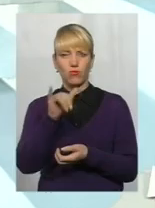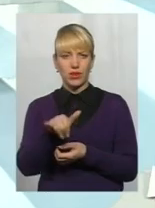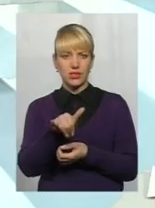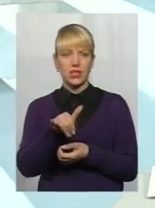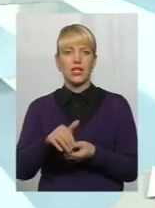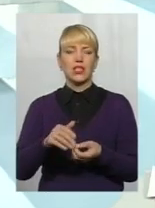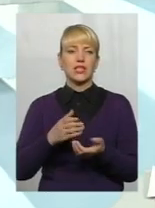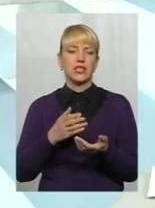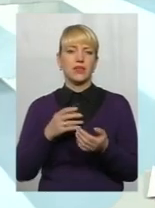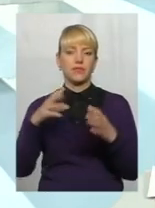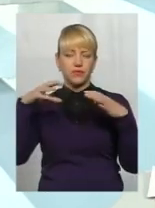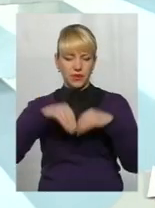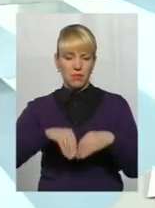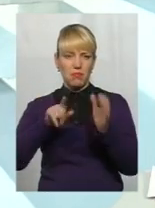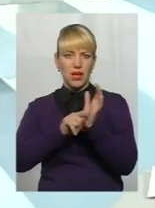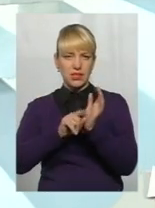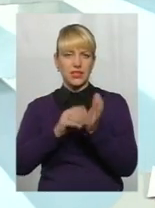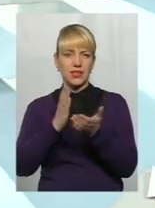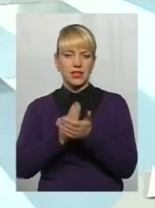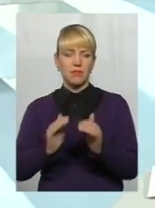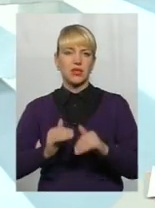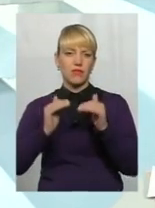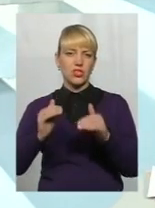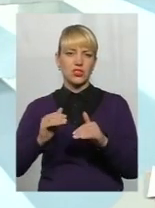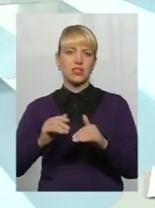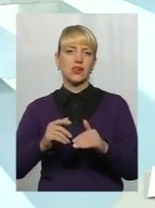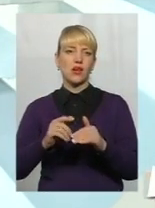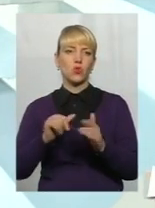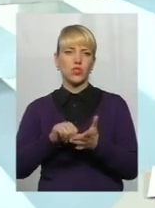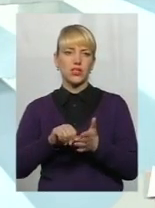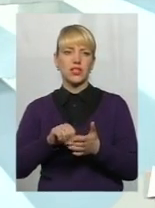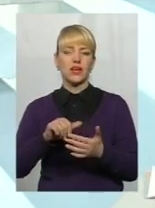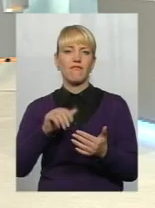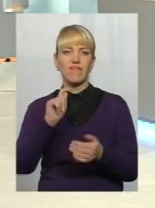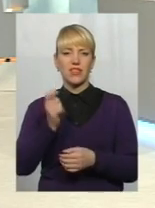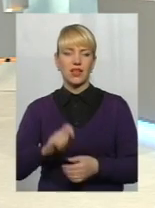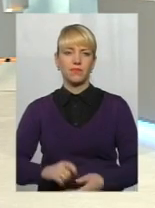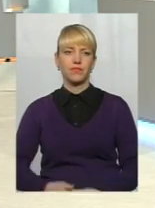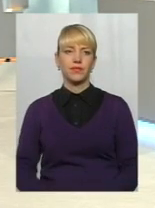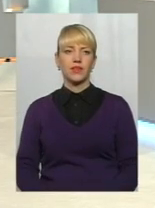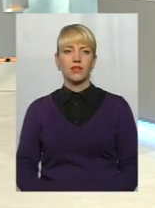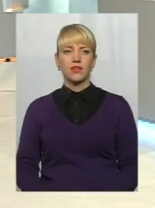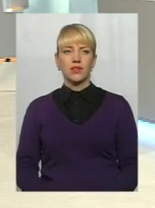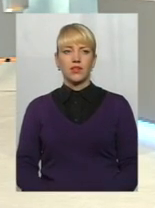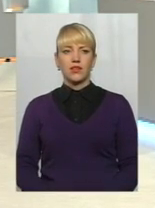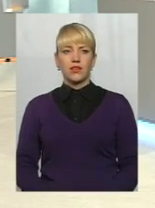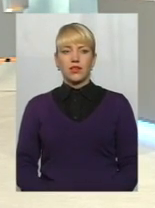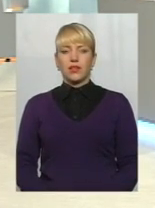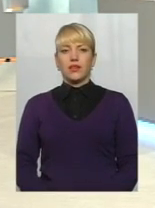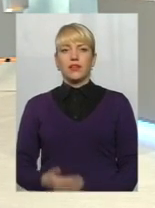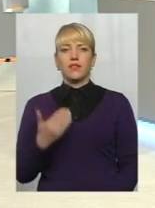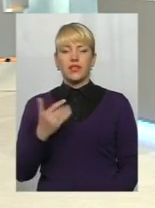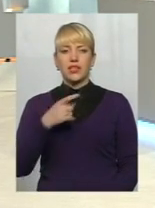структурі, вашої пенсійної виплати є ще підвищення учасника війни. Дякую за відповідь. Власне, ви